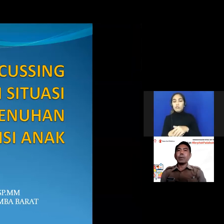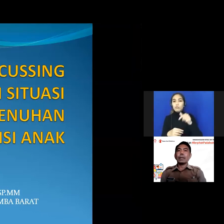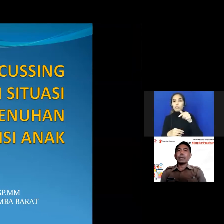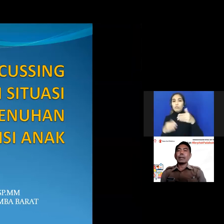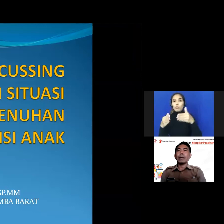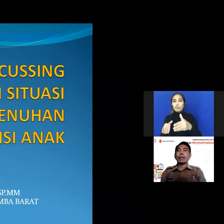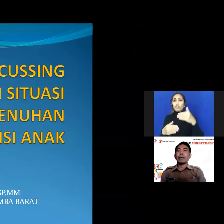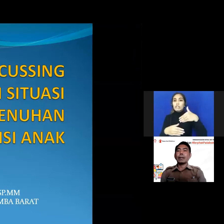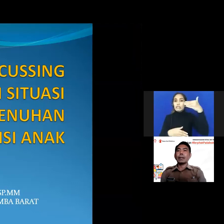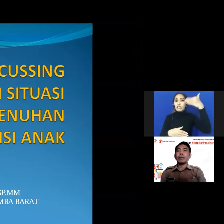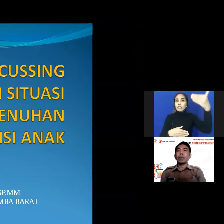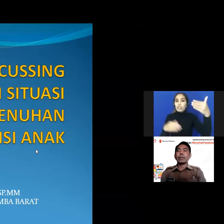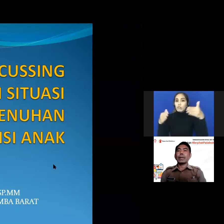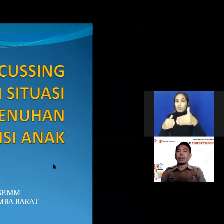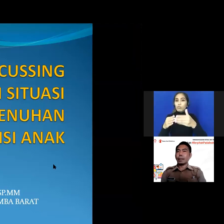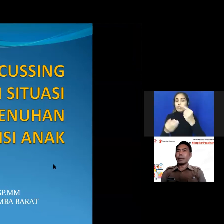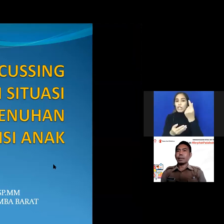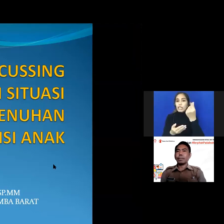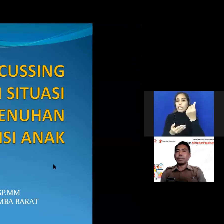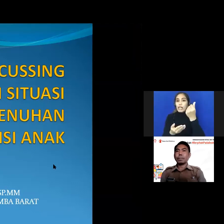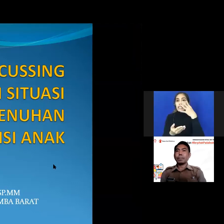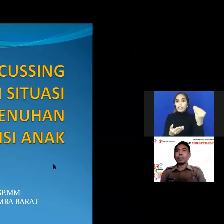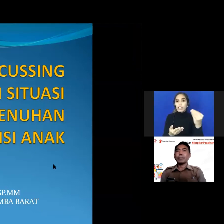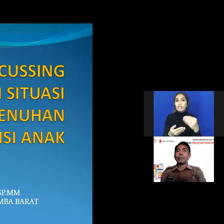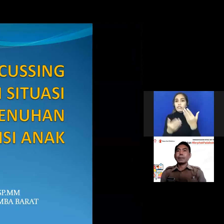pemenuhan kesehatan dan nutrisi anak next